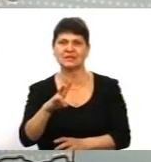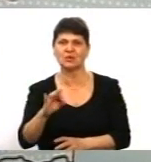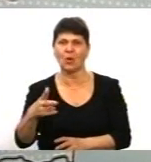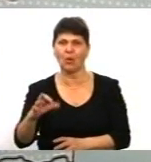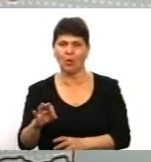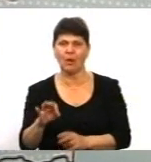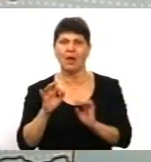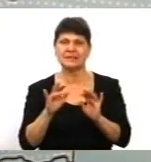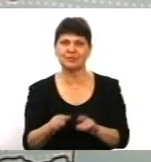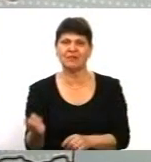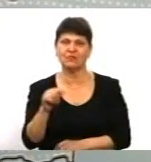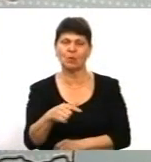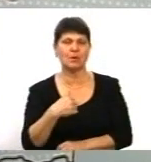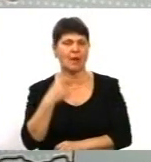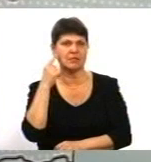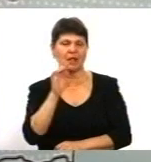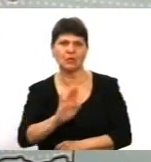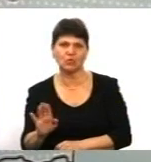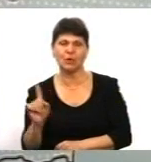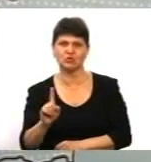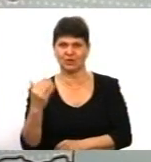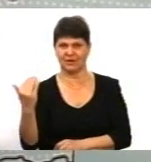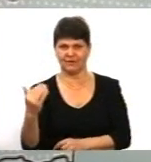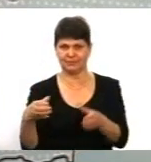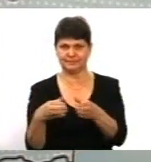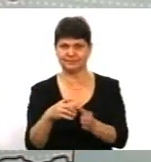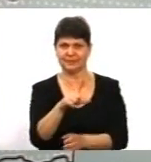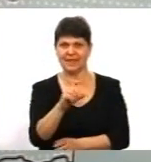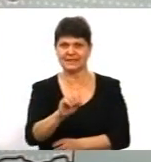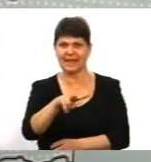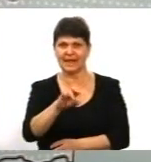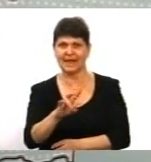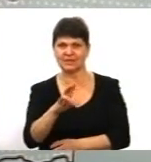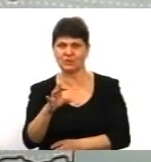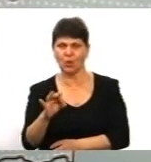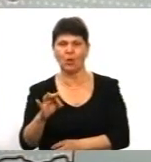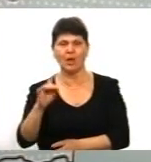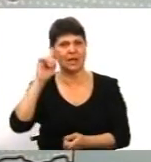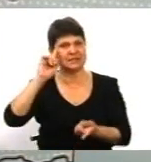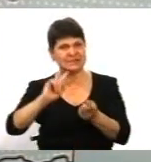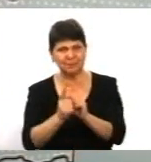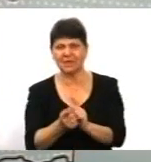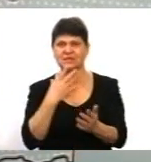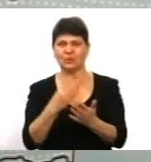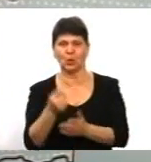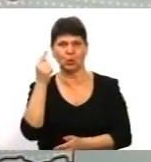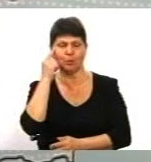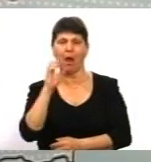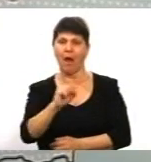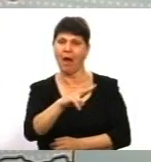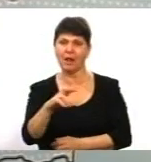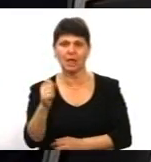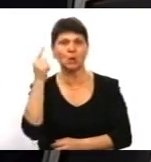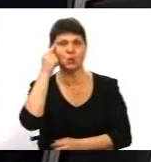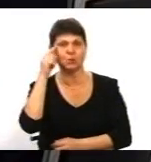думаю, що електорат Зеленського змінить свою думку в результаті дебатів. Але свою думку може змінити